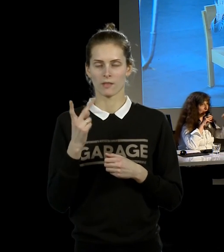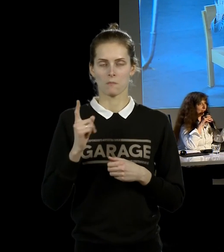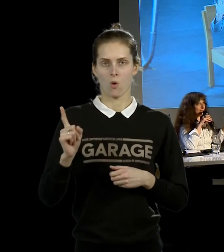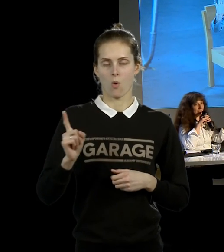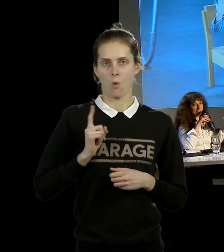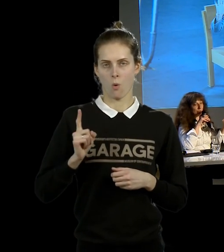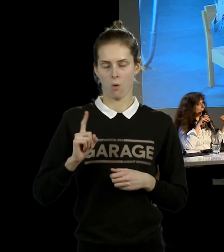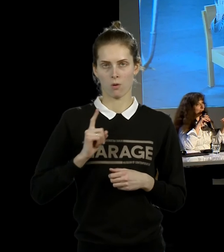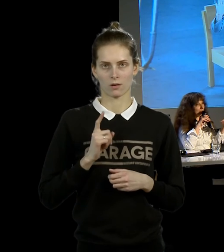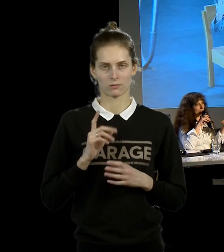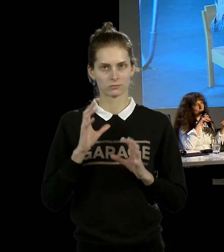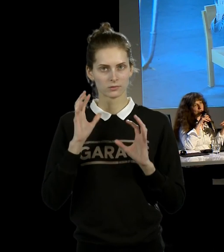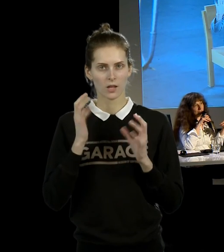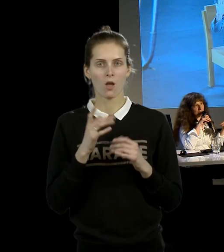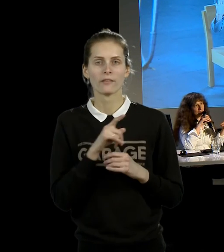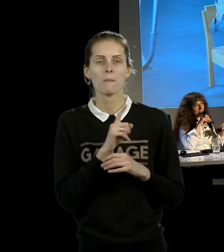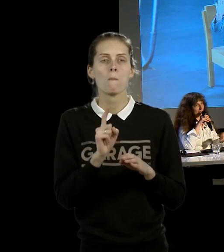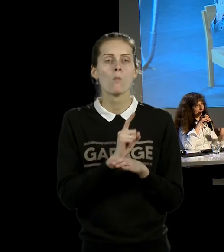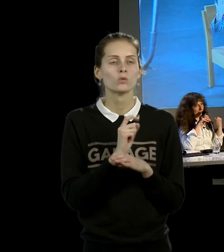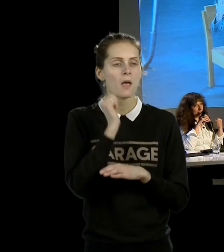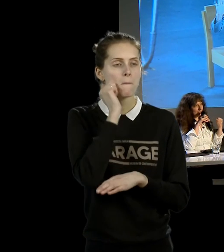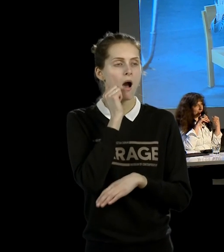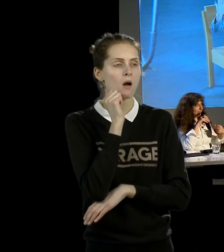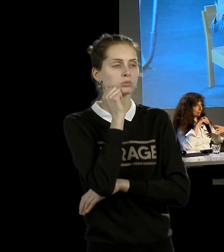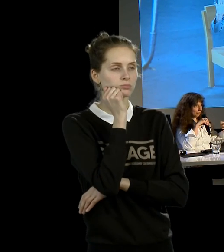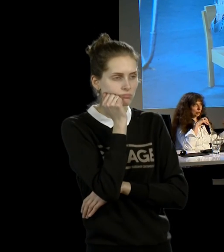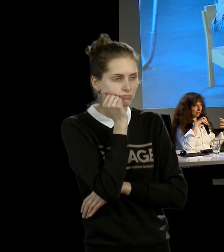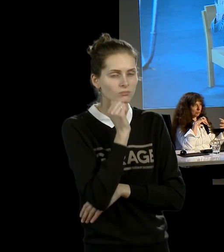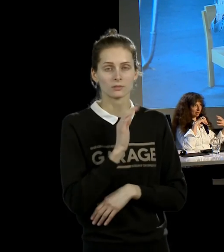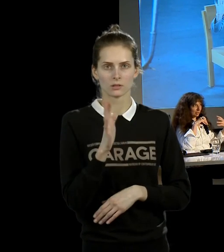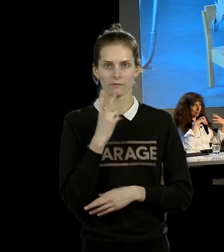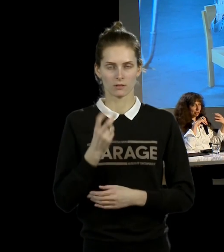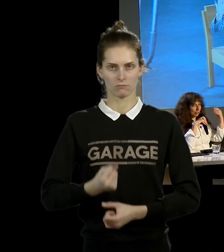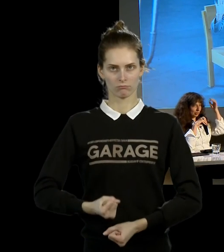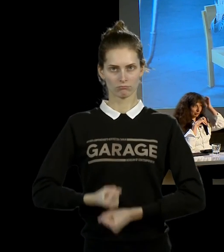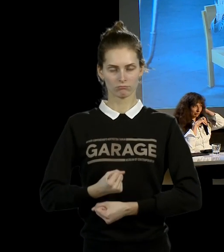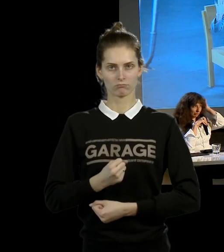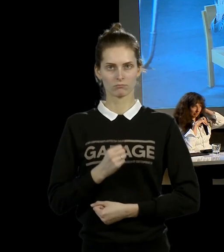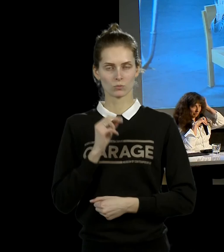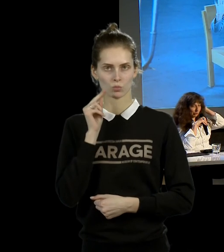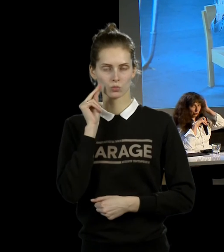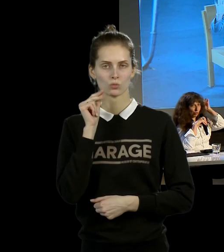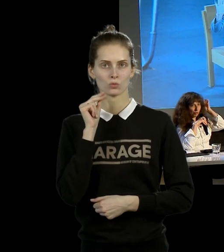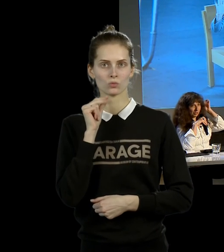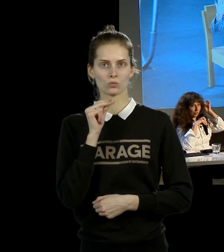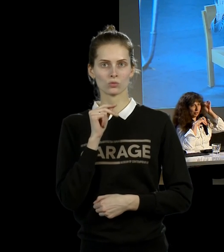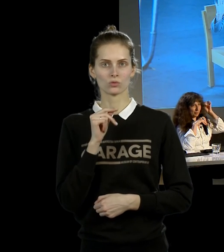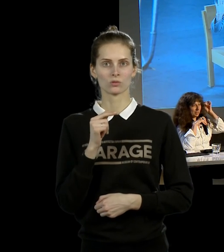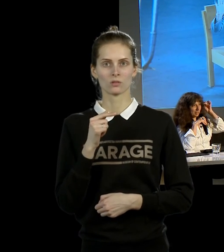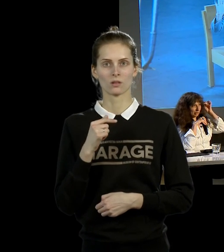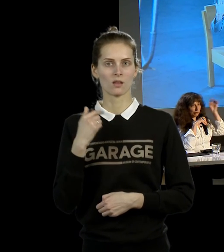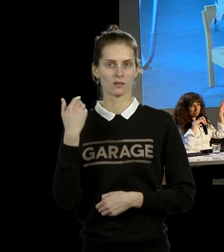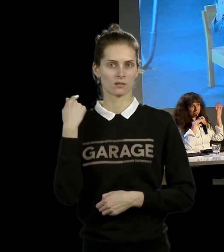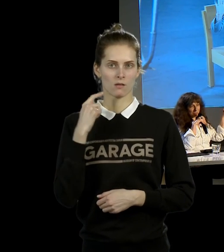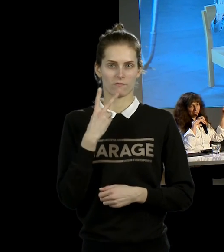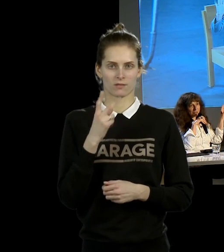Что там стоят не музейные бабушки, а стоят такие очень крепкие дядечки со шнуром за ухом,